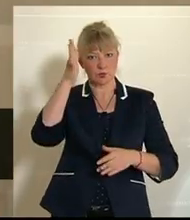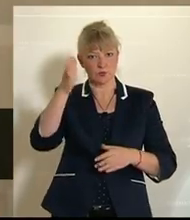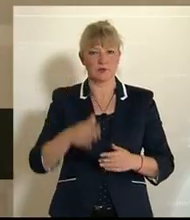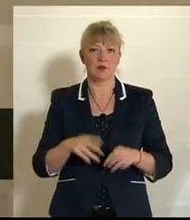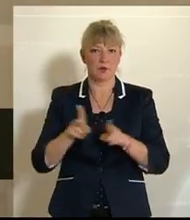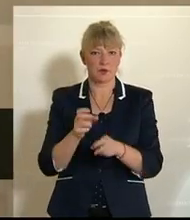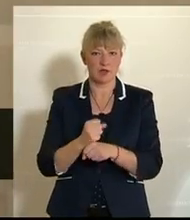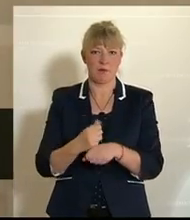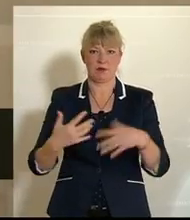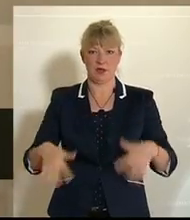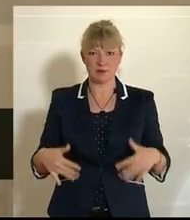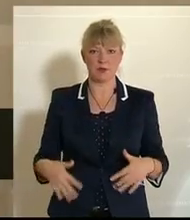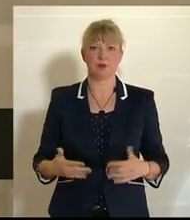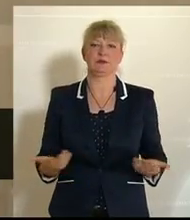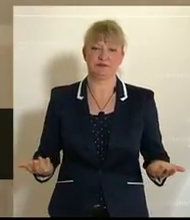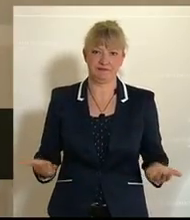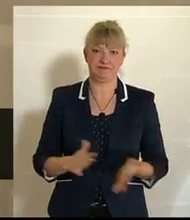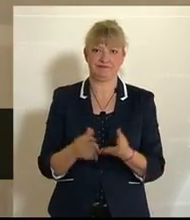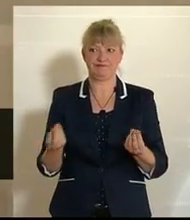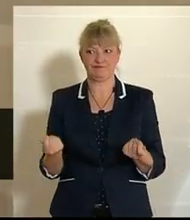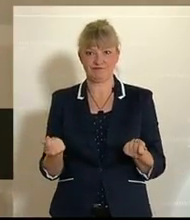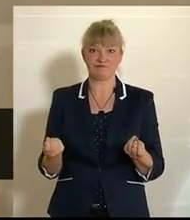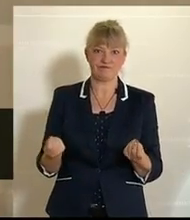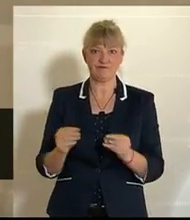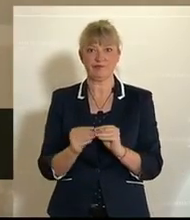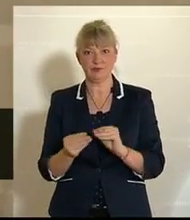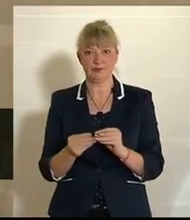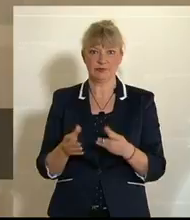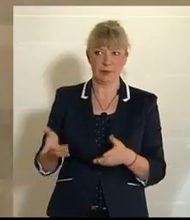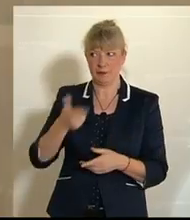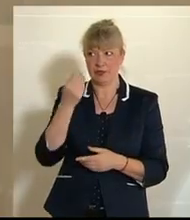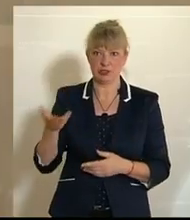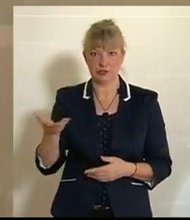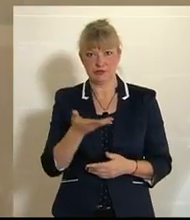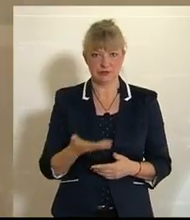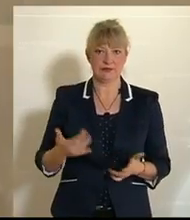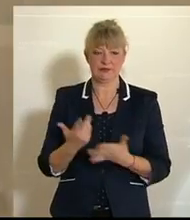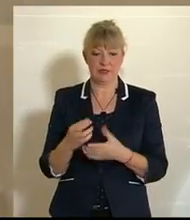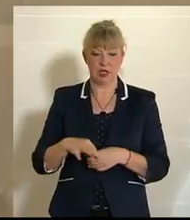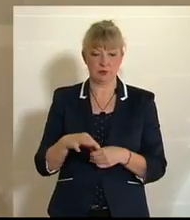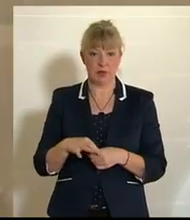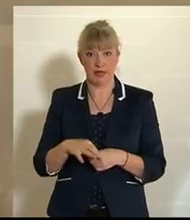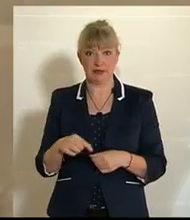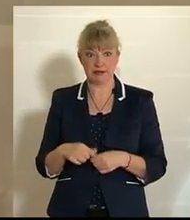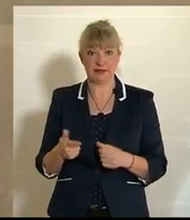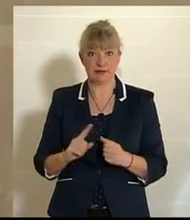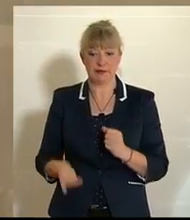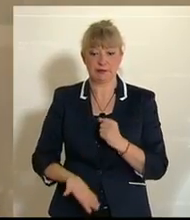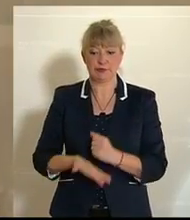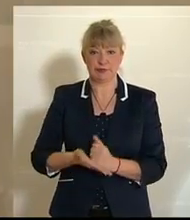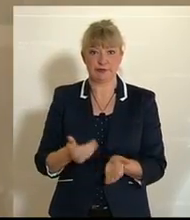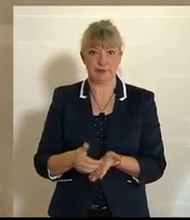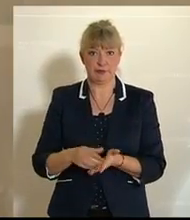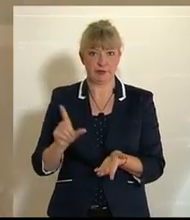Kurzarbeit und Arbeitslosigkeit haben große finanzielle Einbußen für die Menschen gebracht und die Ersparnisse, wenn vorhanden, sind schnell